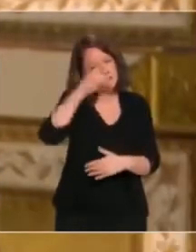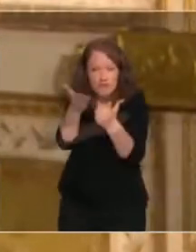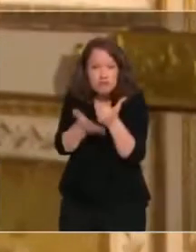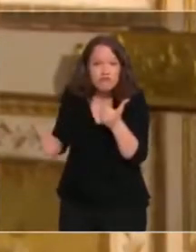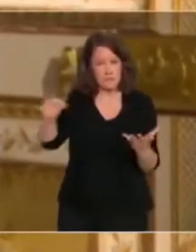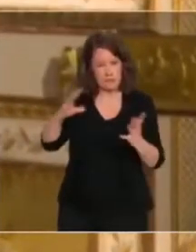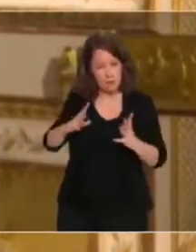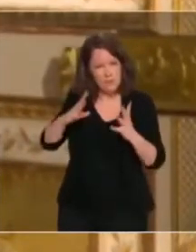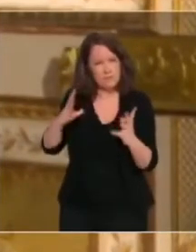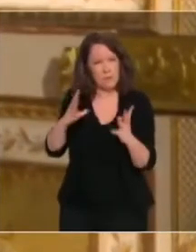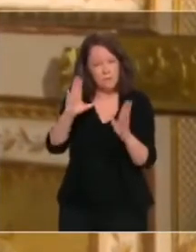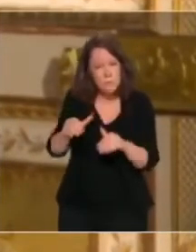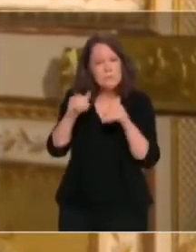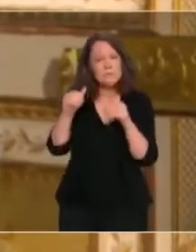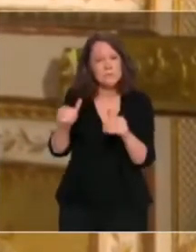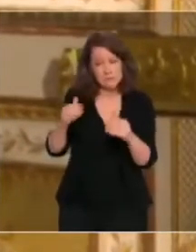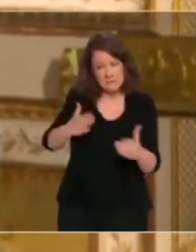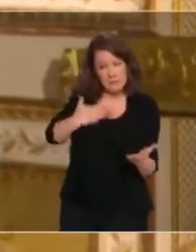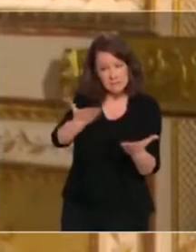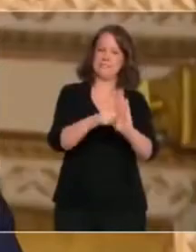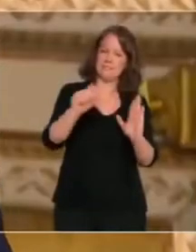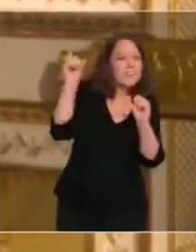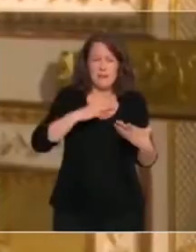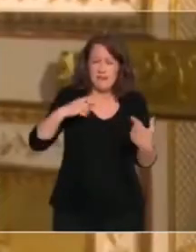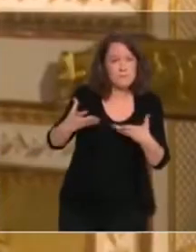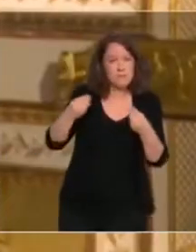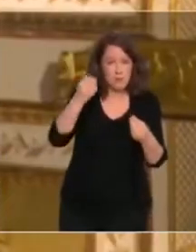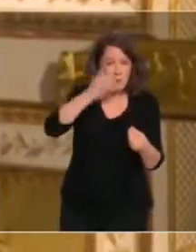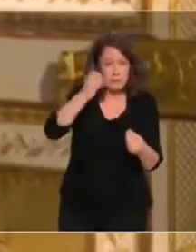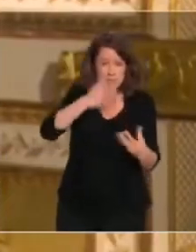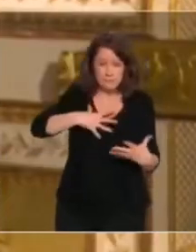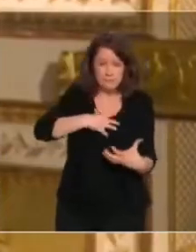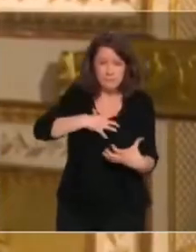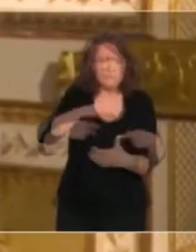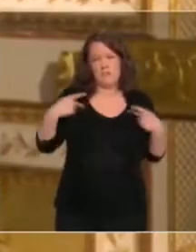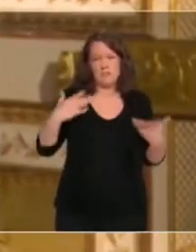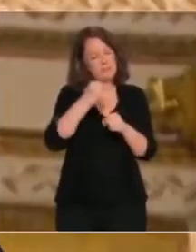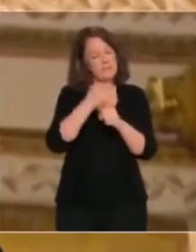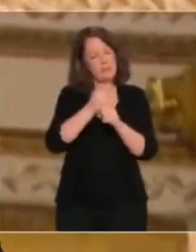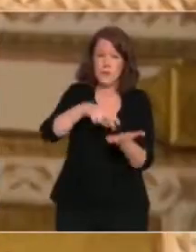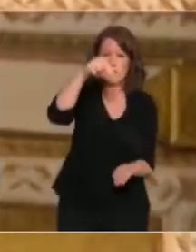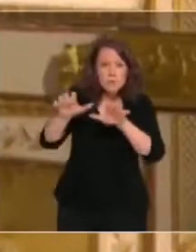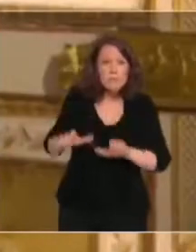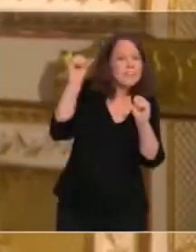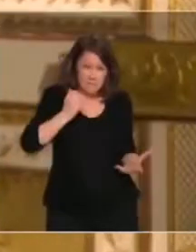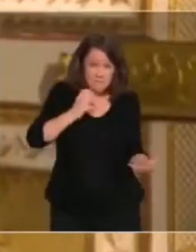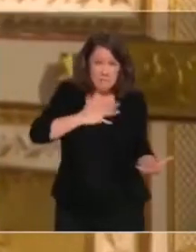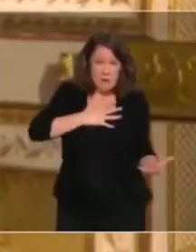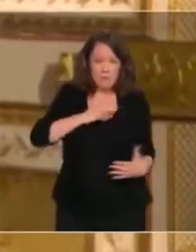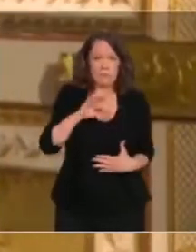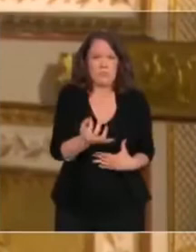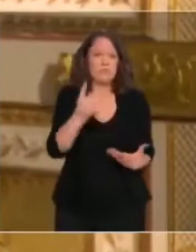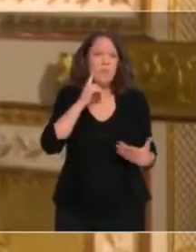Car nous s'empêchons à la vie de continuer, au fond. L'état est violent, et nous mesurons tous que l'économie capitaliste est